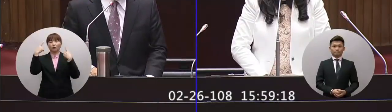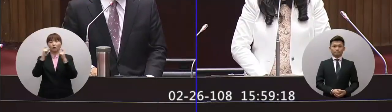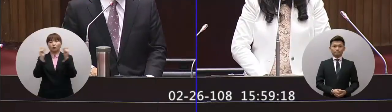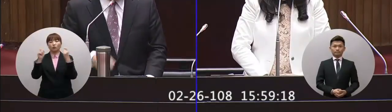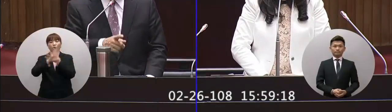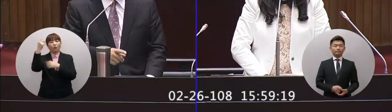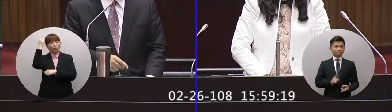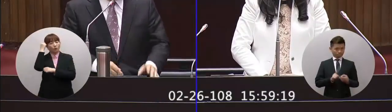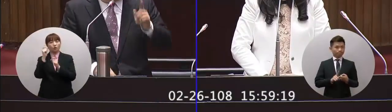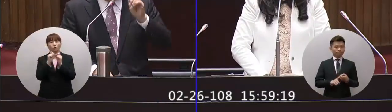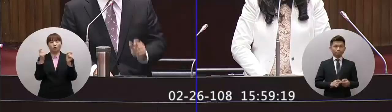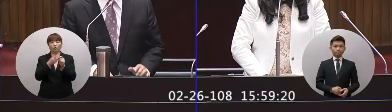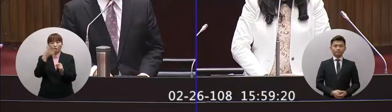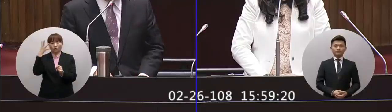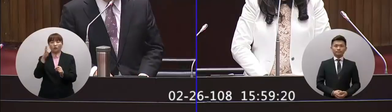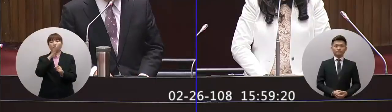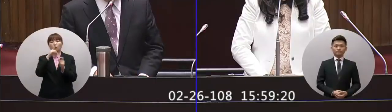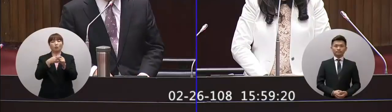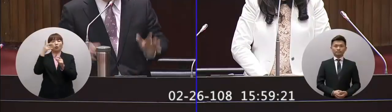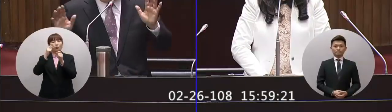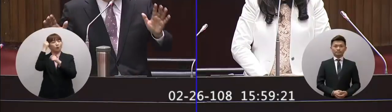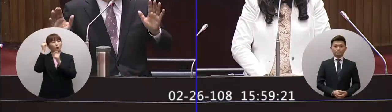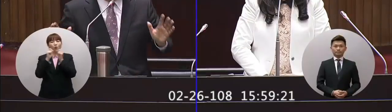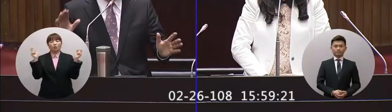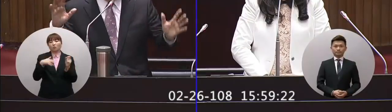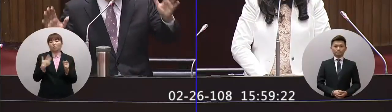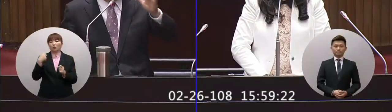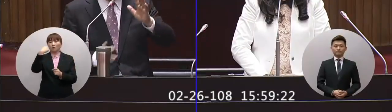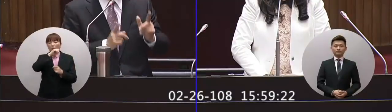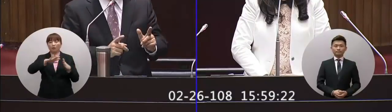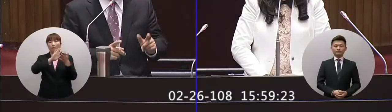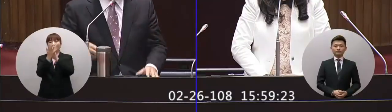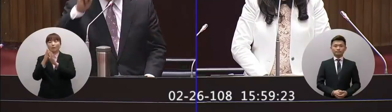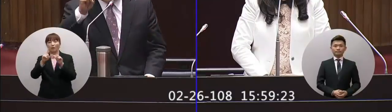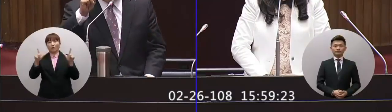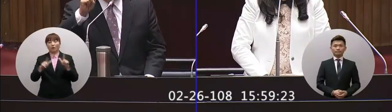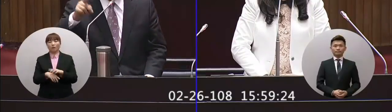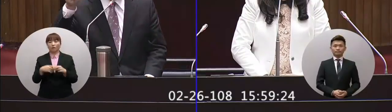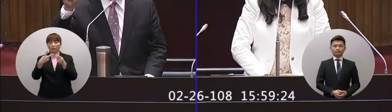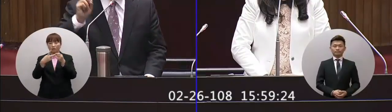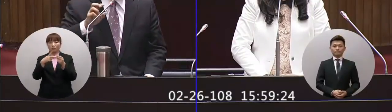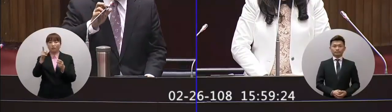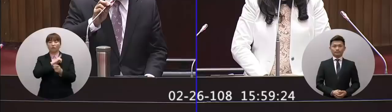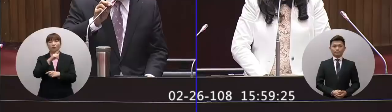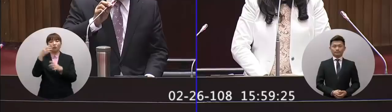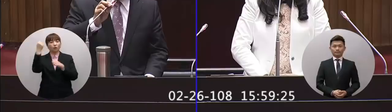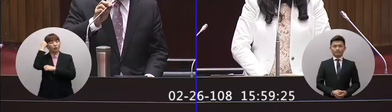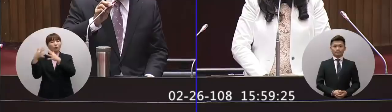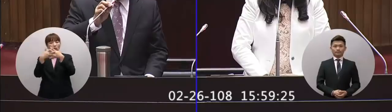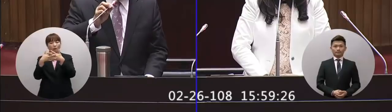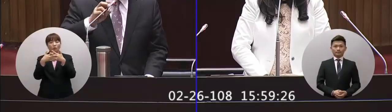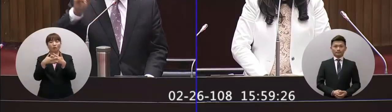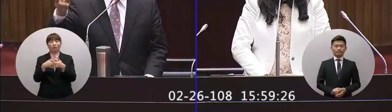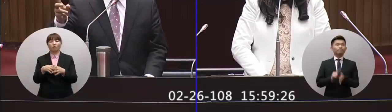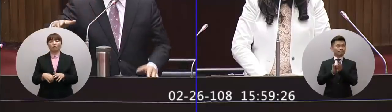海外嘛真的你是履居太久了不知道台灣變化怎麼大第二你是履居美國吧